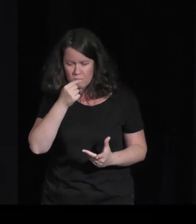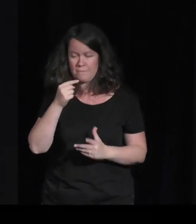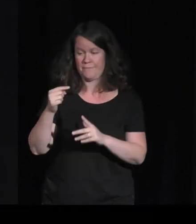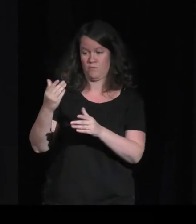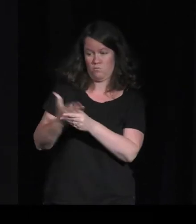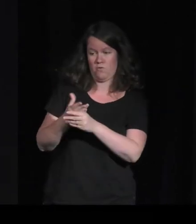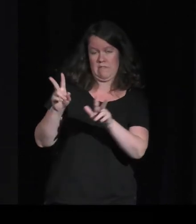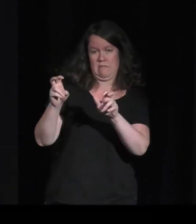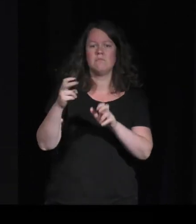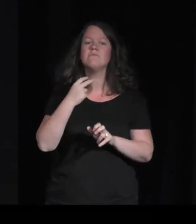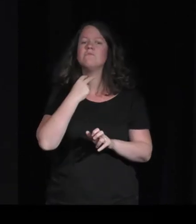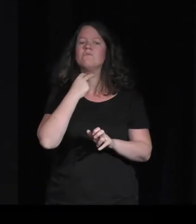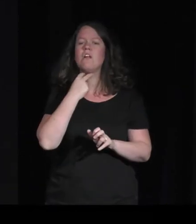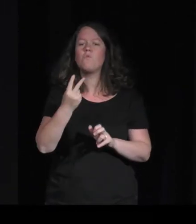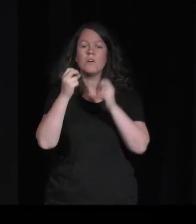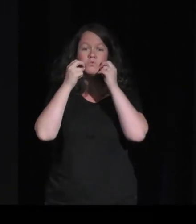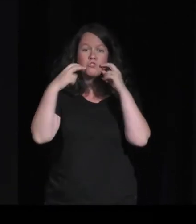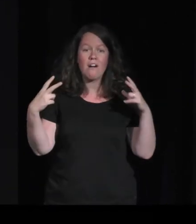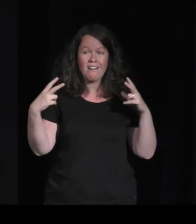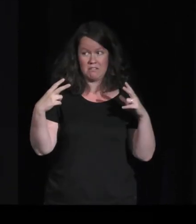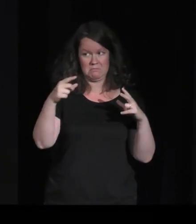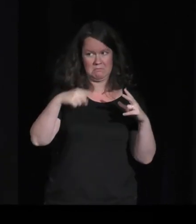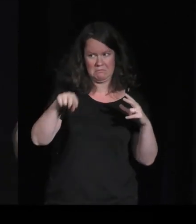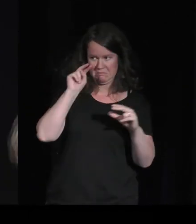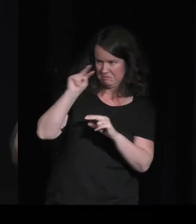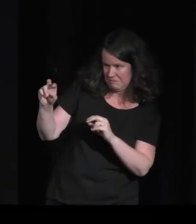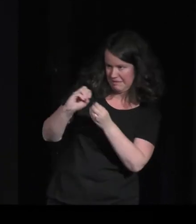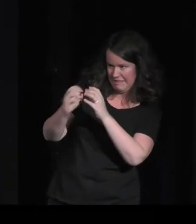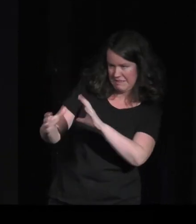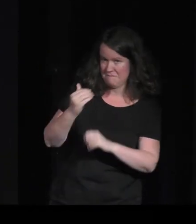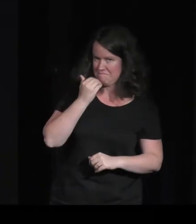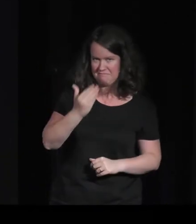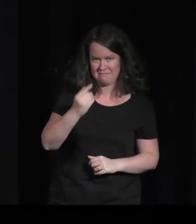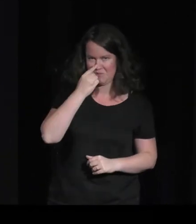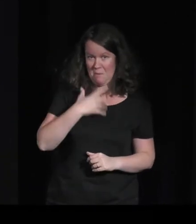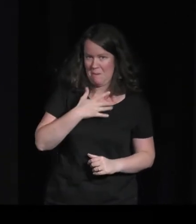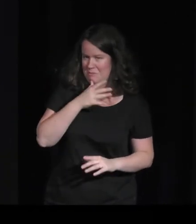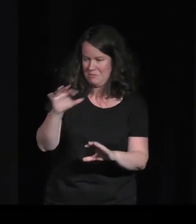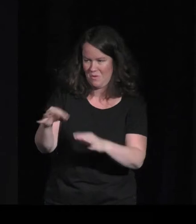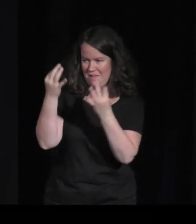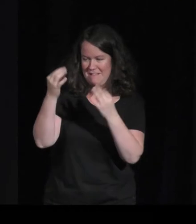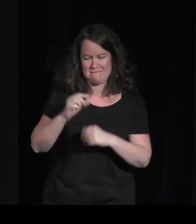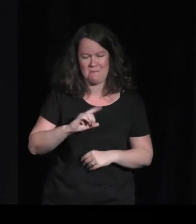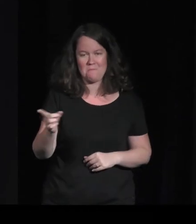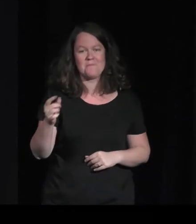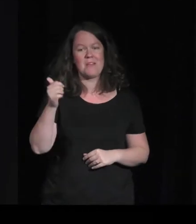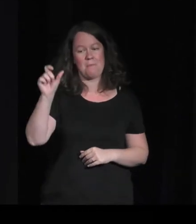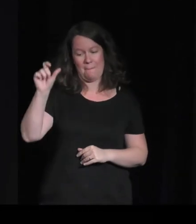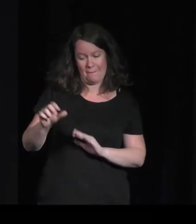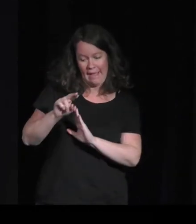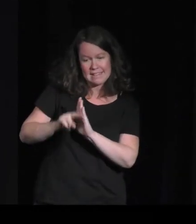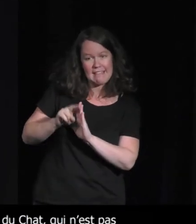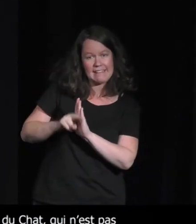qui est malheureusement pas disponible je pense en streaming nulle part vous le trouverez pas mais elle fait un espèce d'historique du chat